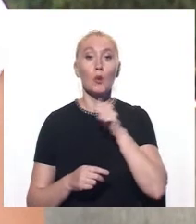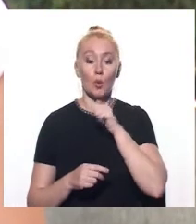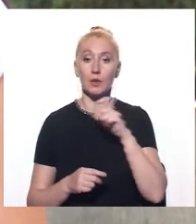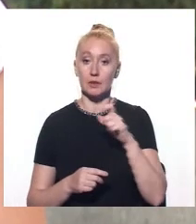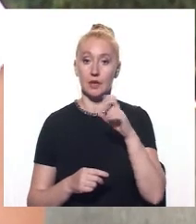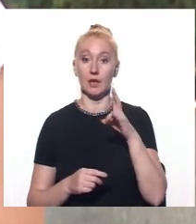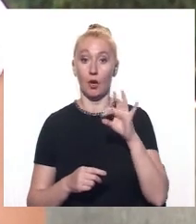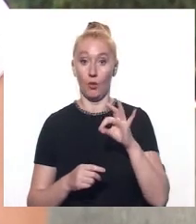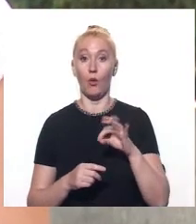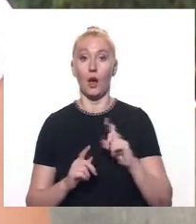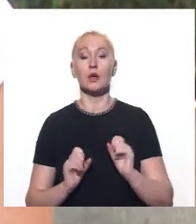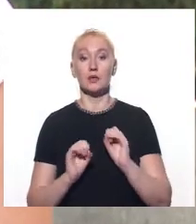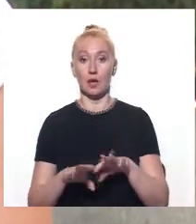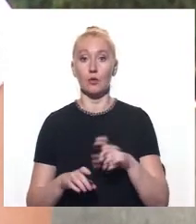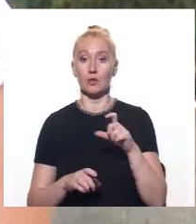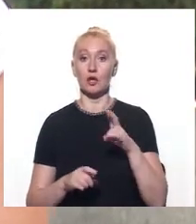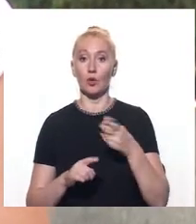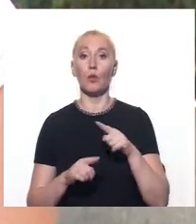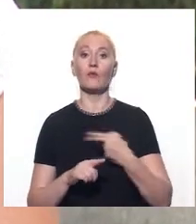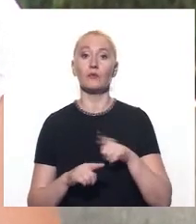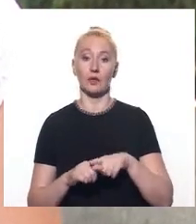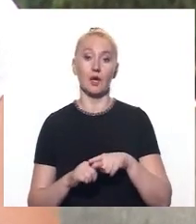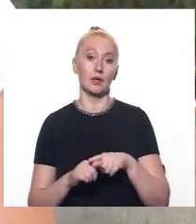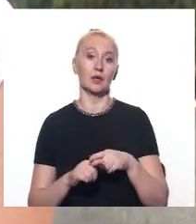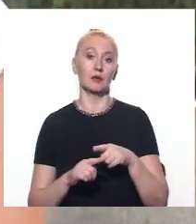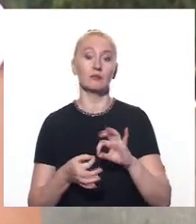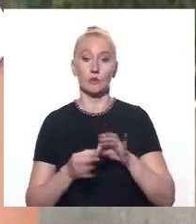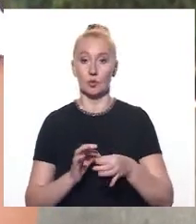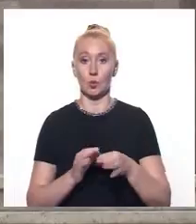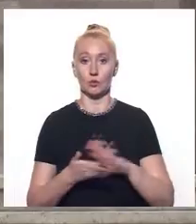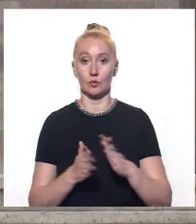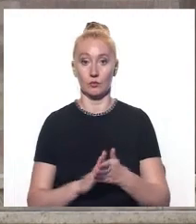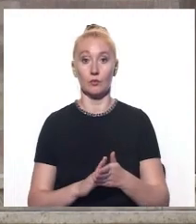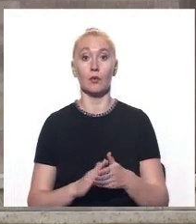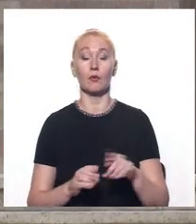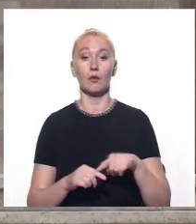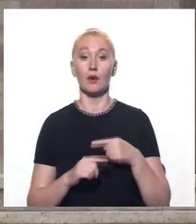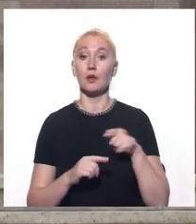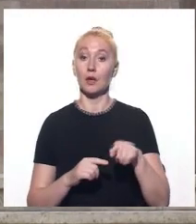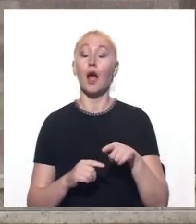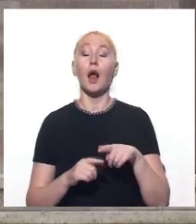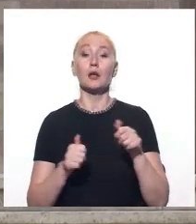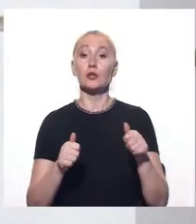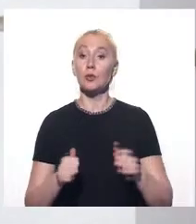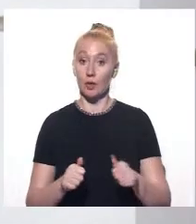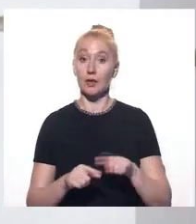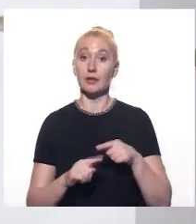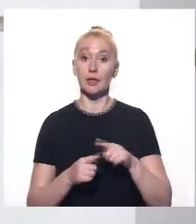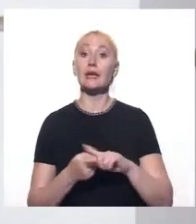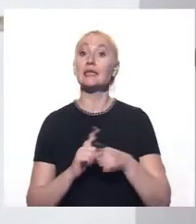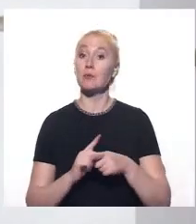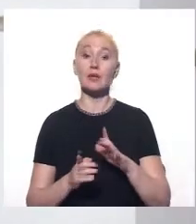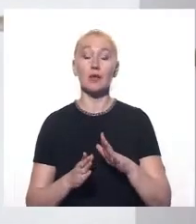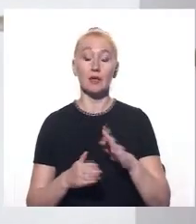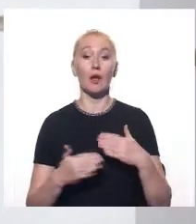Здають вони ЗНО в таких, скажімо, польових умовах. На сторінці Міносвіти йдеться, що зміни не стосуються